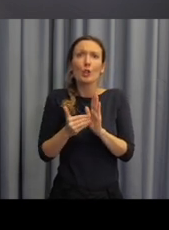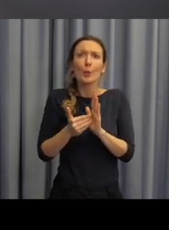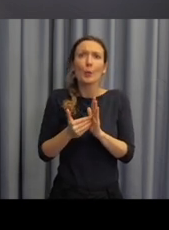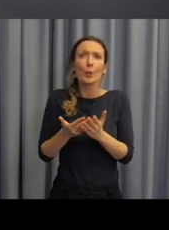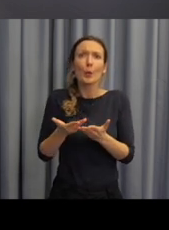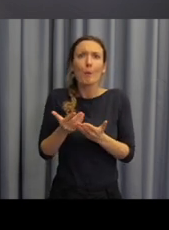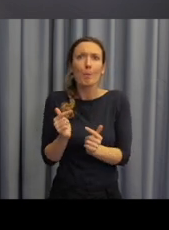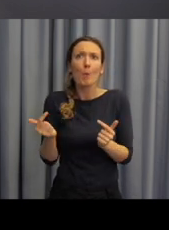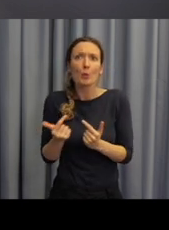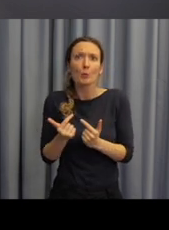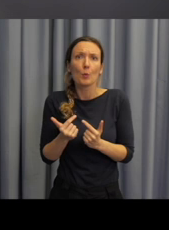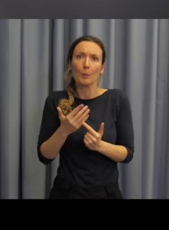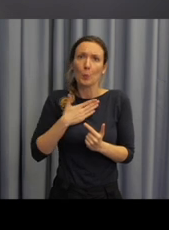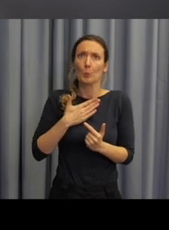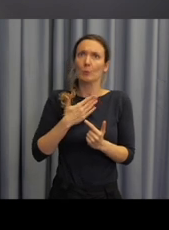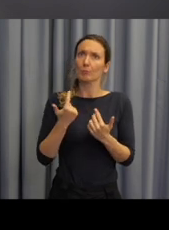vzdělávání podporu.